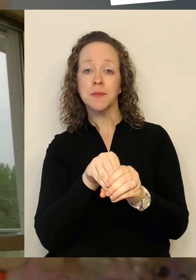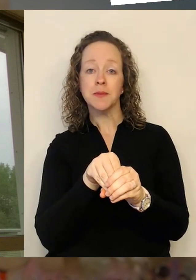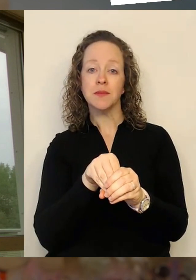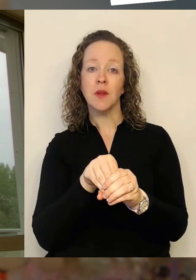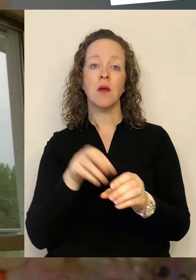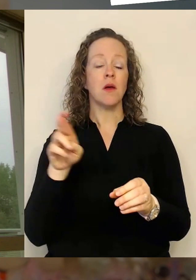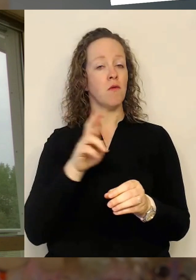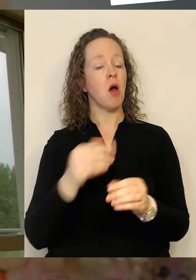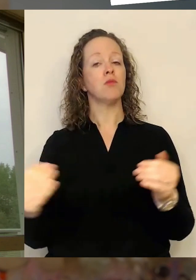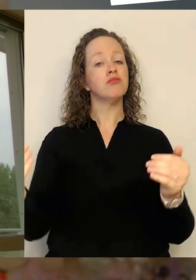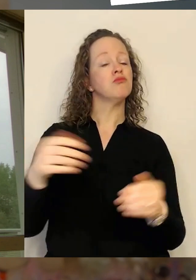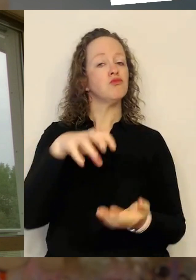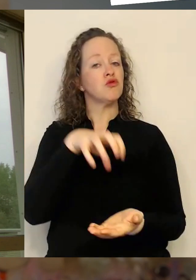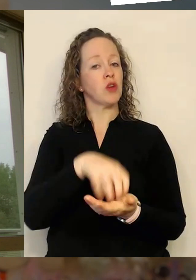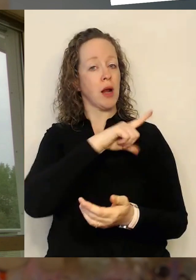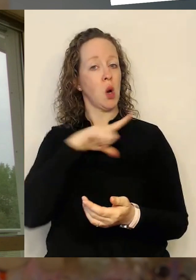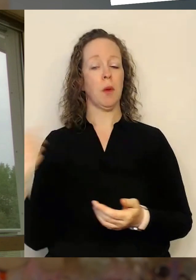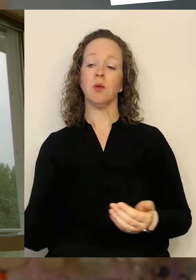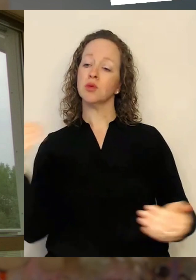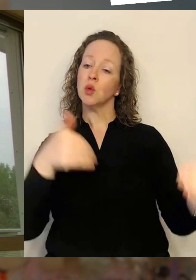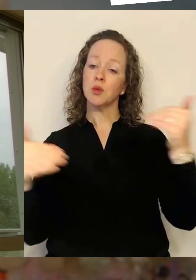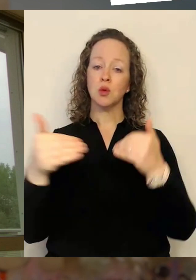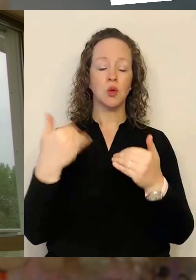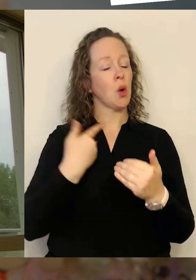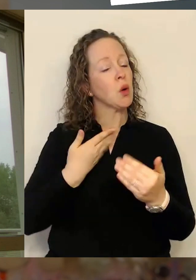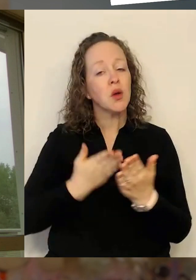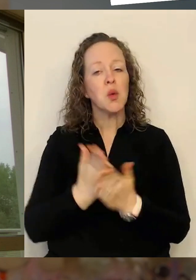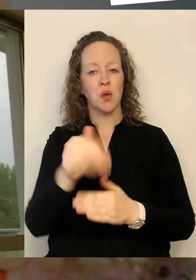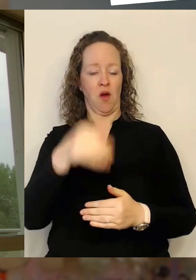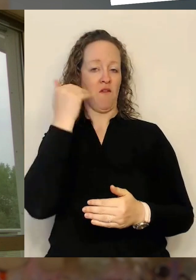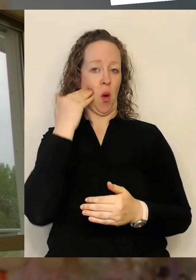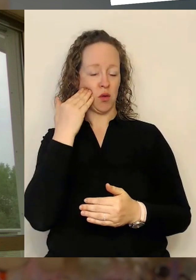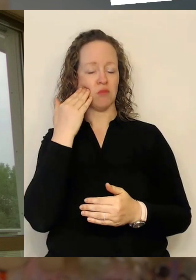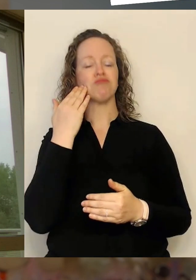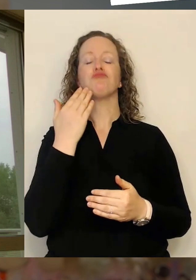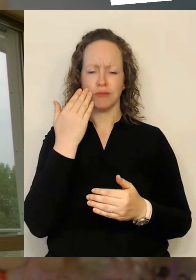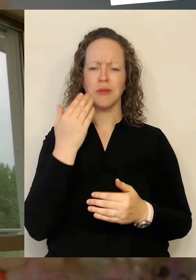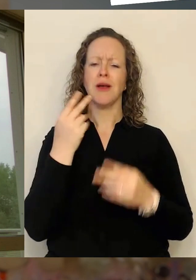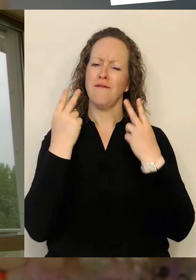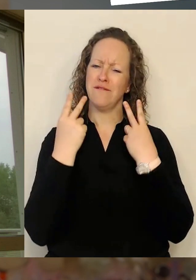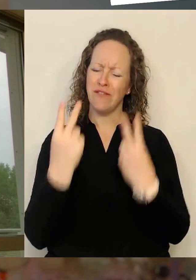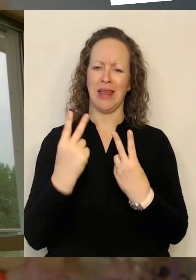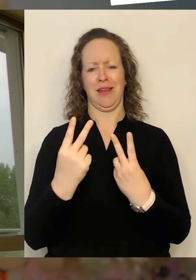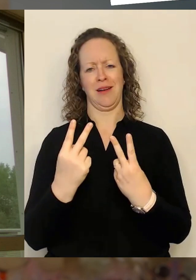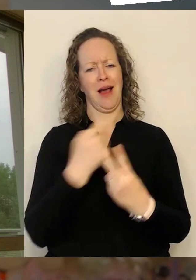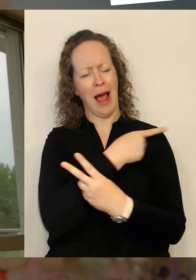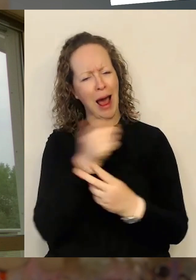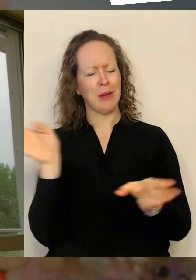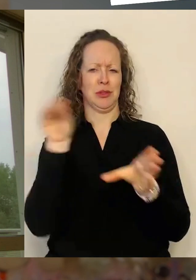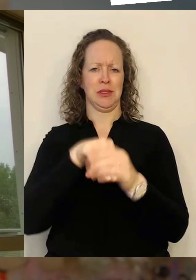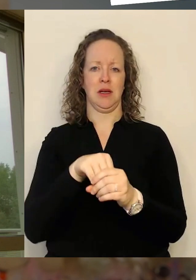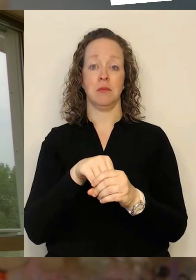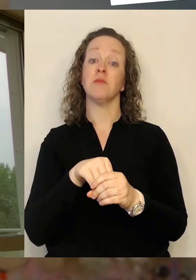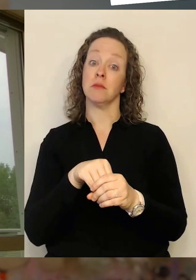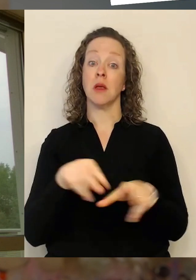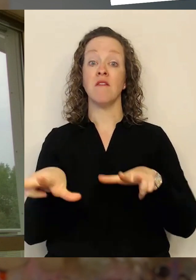hier sind oder die immer als Bürger da sind, also alle Menschen mitzunehmen, ist glaube ich das Stichwort und das gilt auch schon bei Verwaltungsdienstleistungen, weil wir eben auch